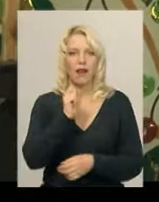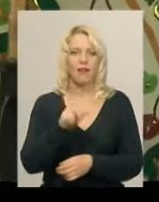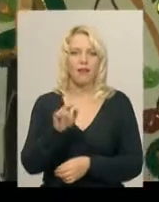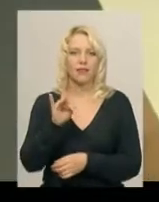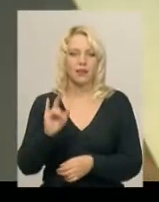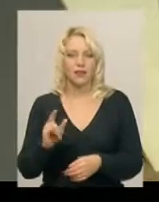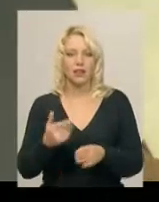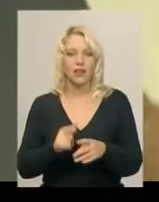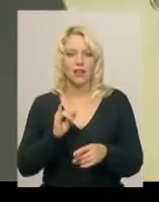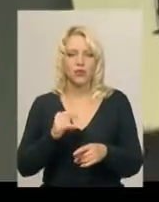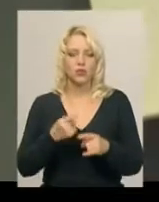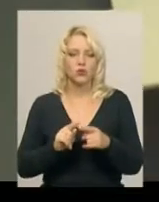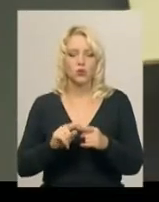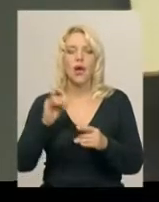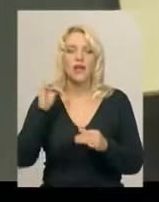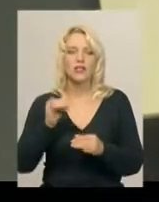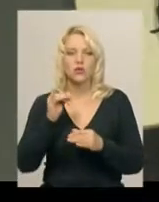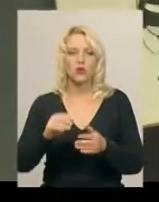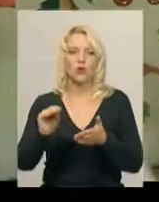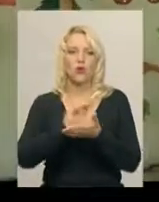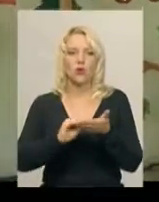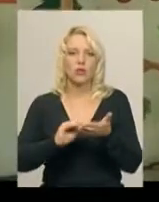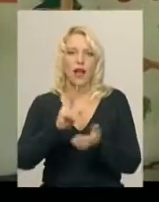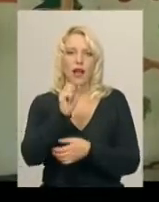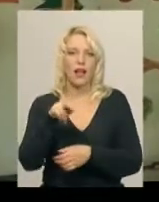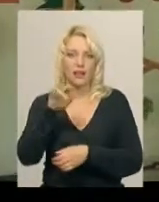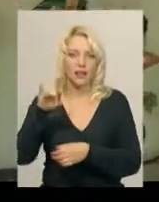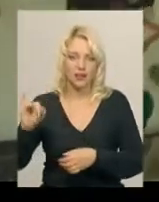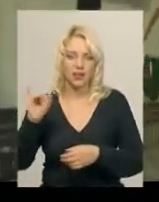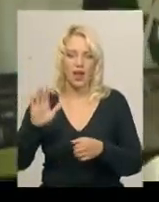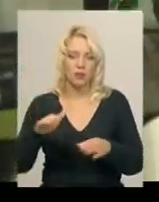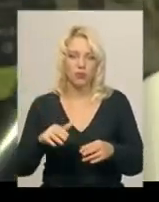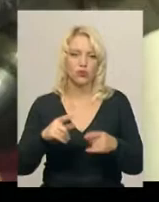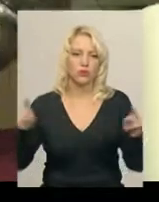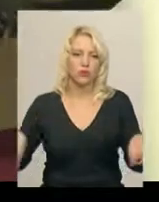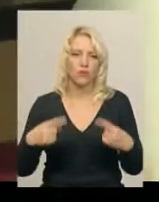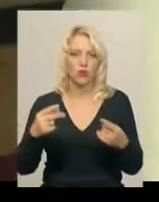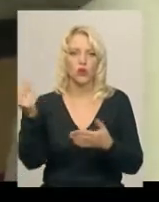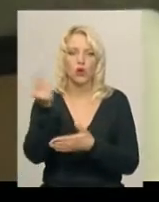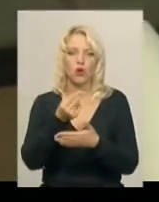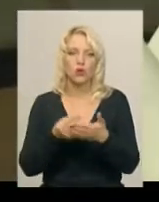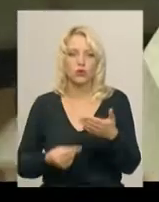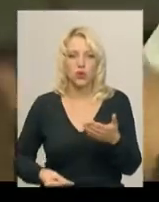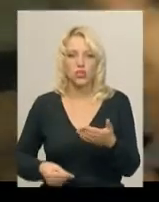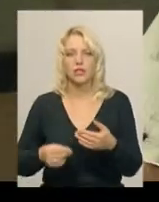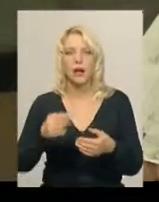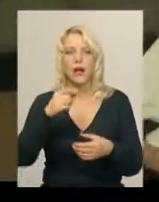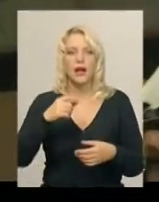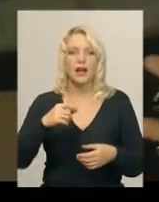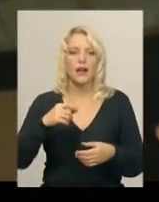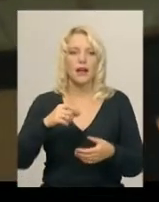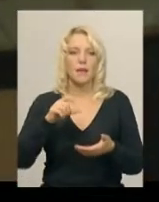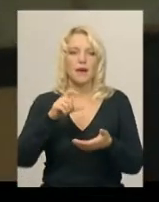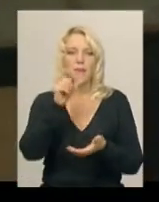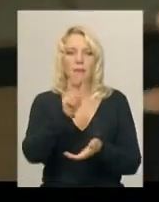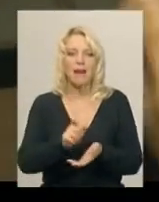ви просто сідаєте і цю історію розписуєте по кадрам. А потім вже відповідно до розкадровки створюєте художні рішення, тобто розробляєте персонажів, як